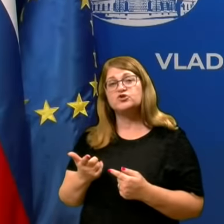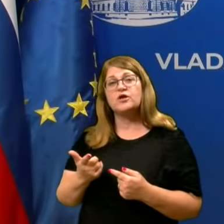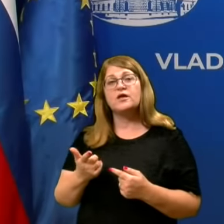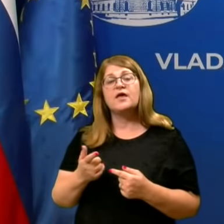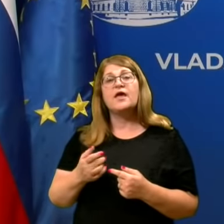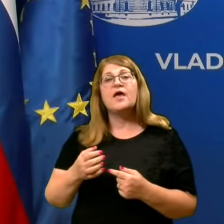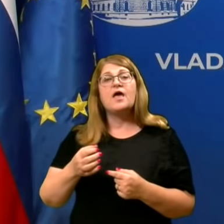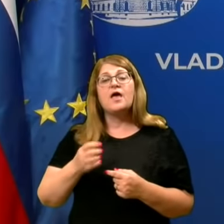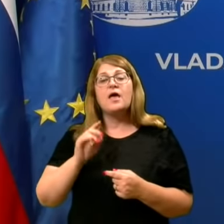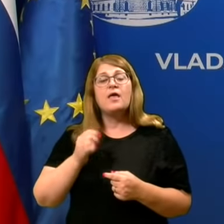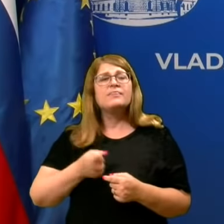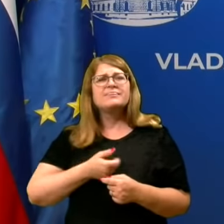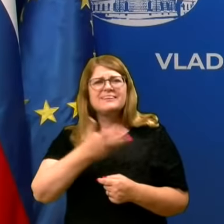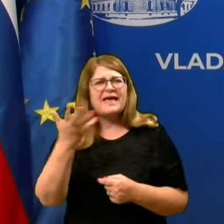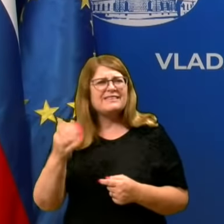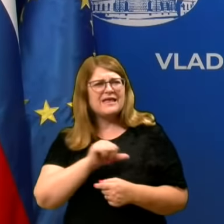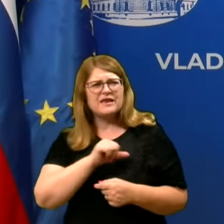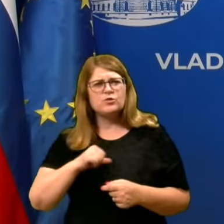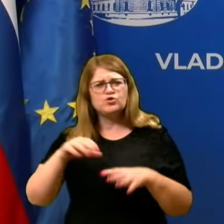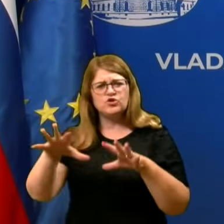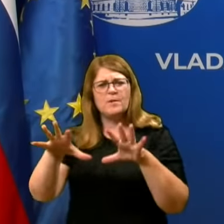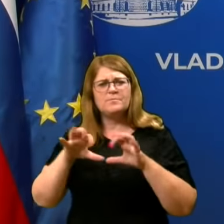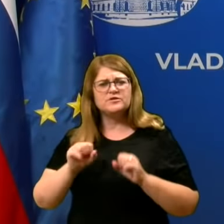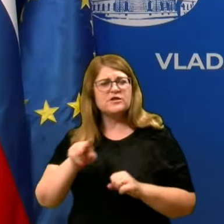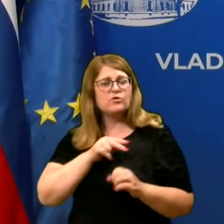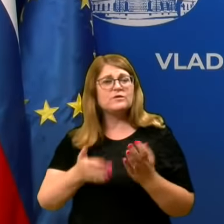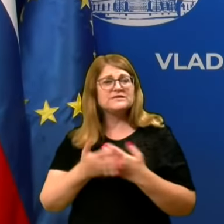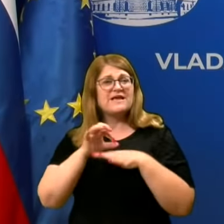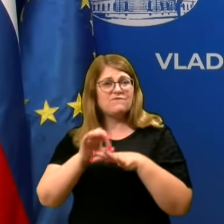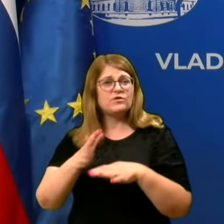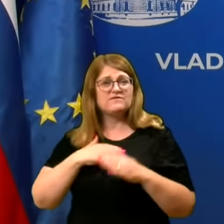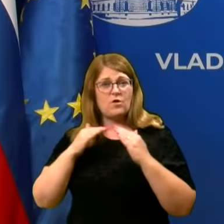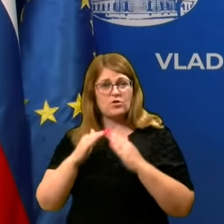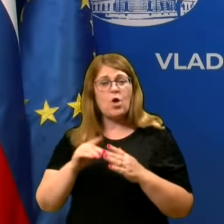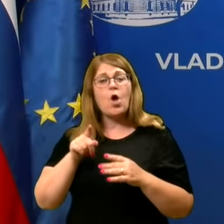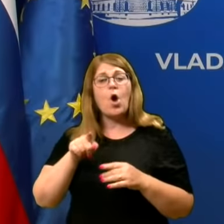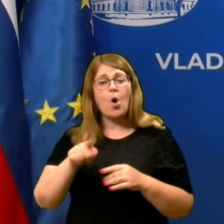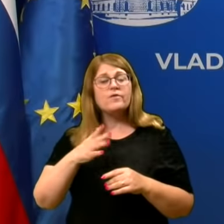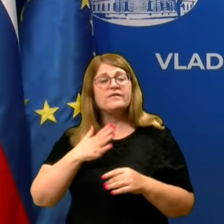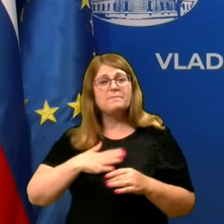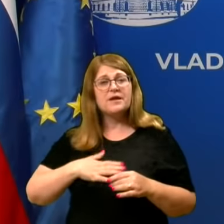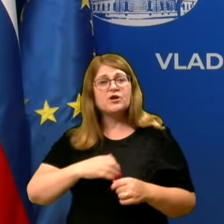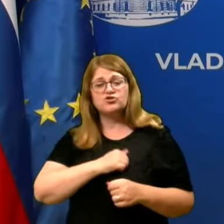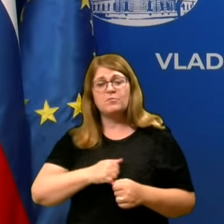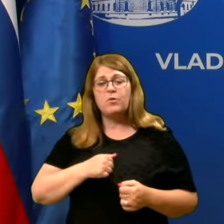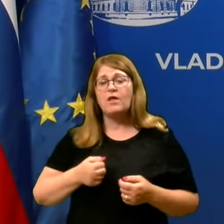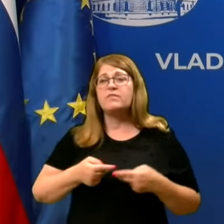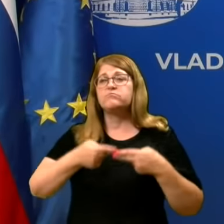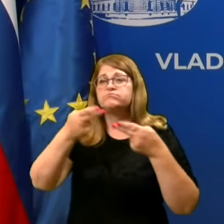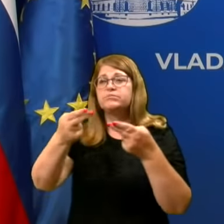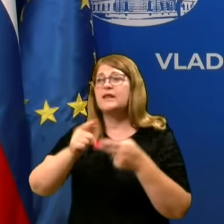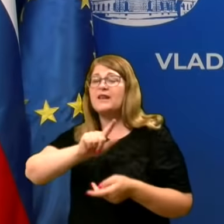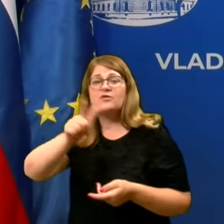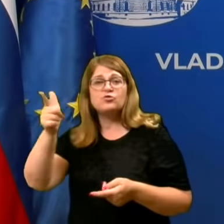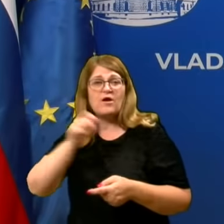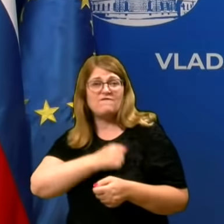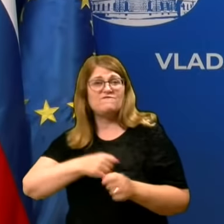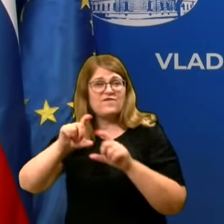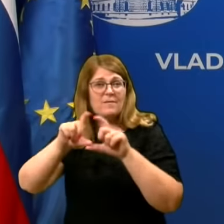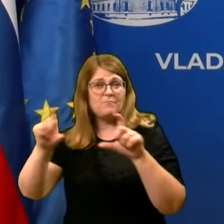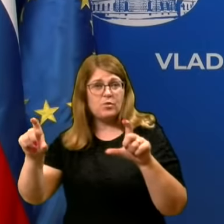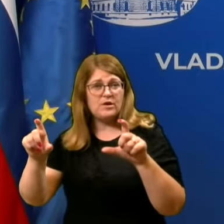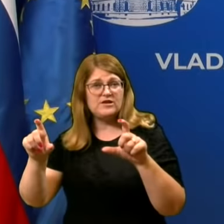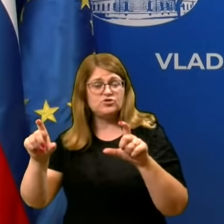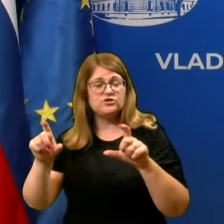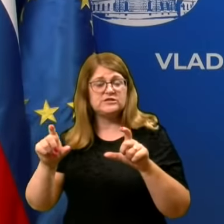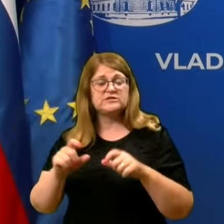nekateri, noče pa je tudi govornac zavodene svojega doma, oni bi pa bolani odvažali v kamer kolobonišnico ali kam